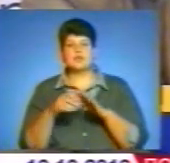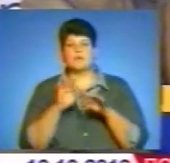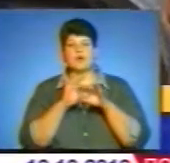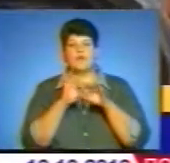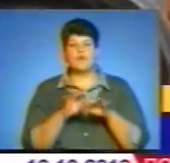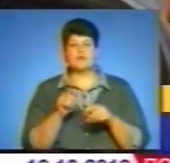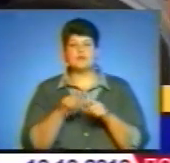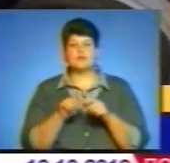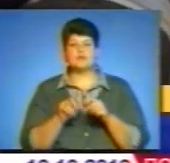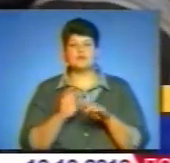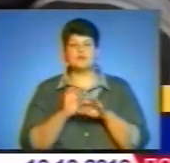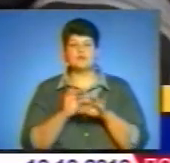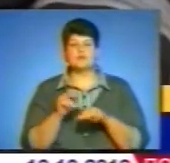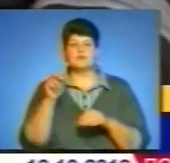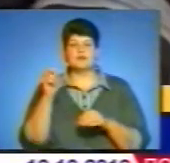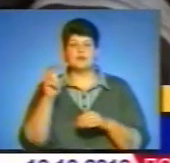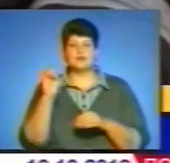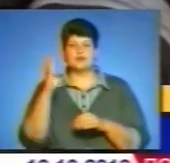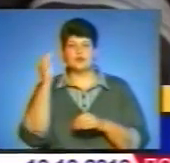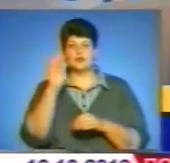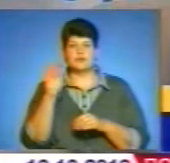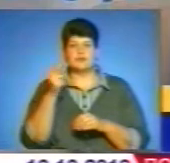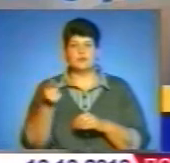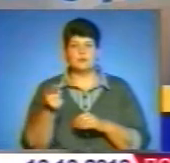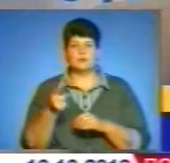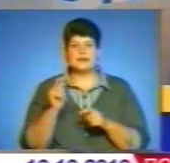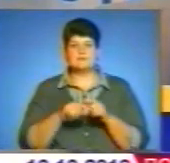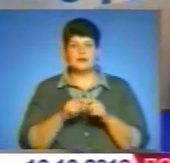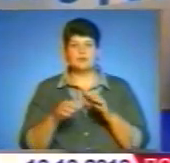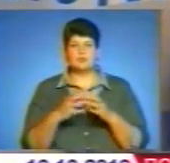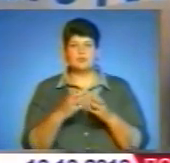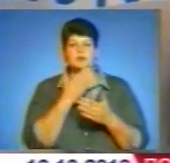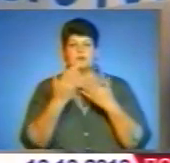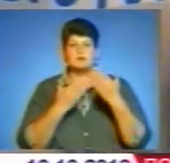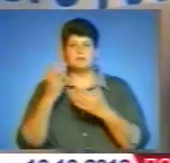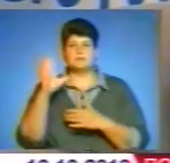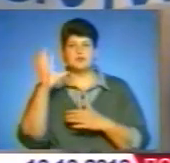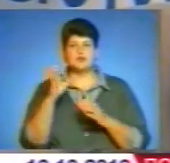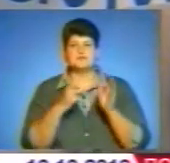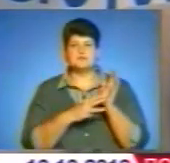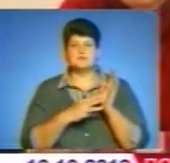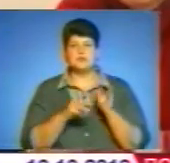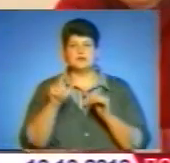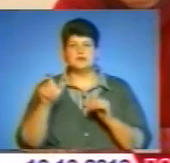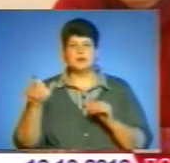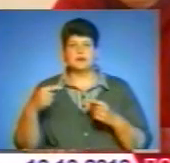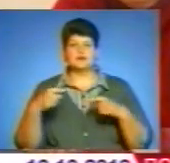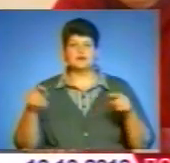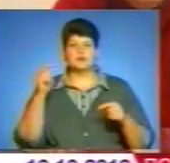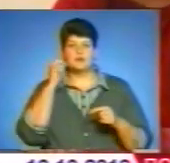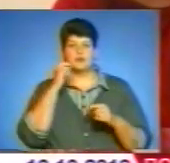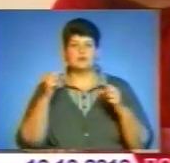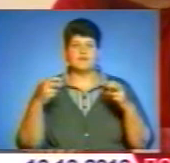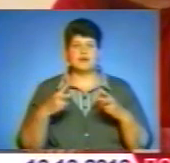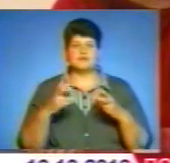оприлюднили під час засідання Тернопільського прес-клубу. Дослідження проводилося з 11 по 14 жовтня